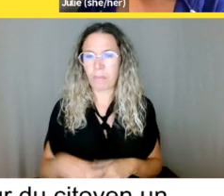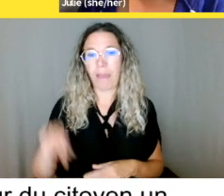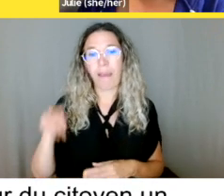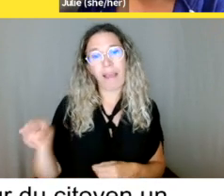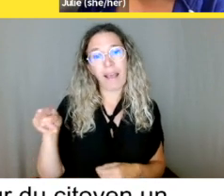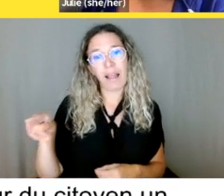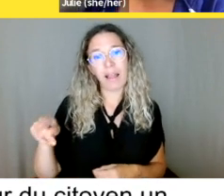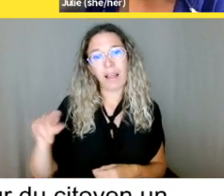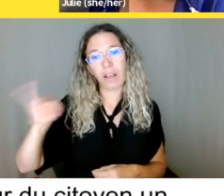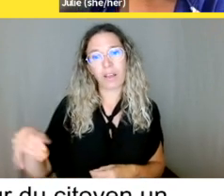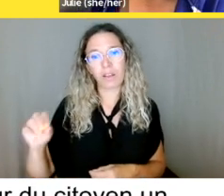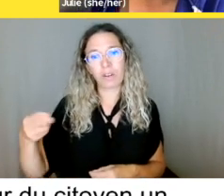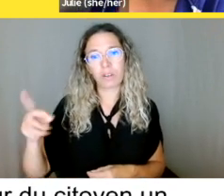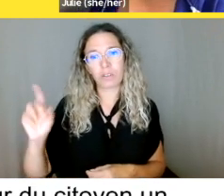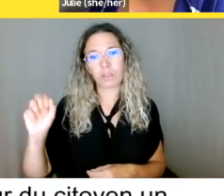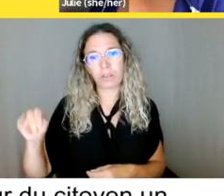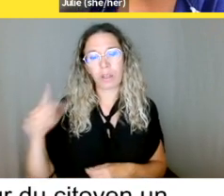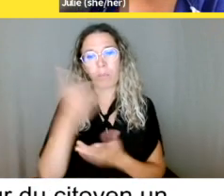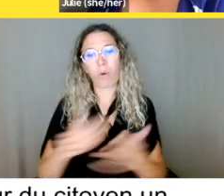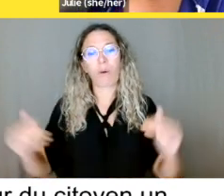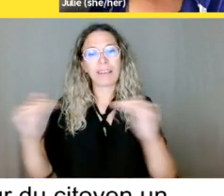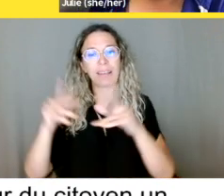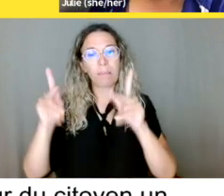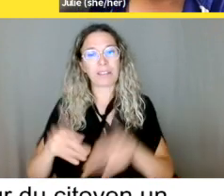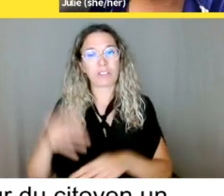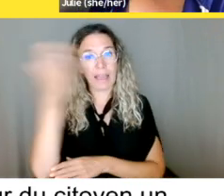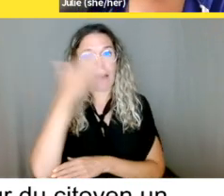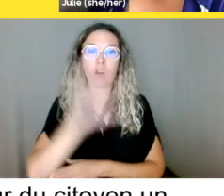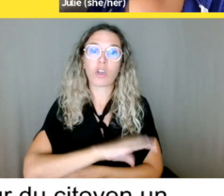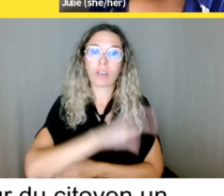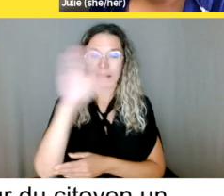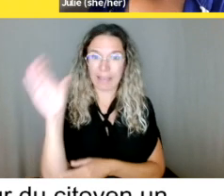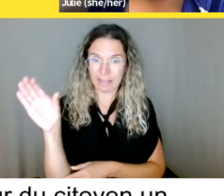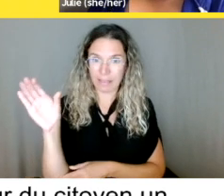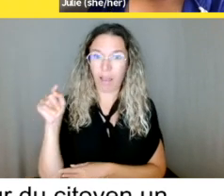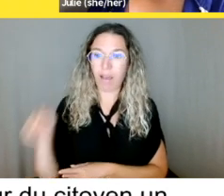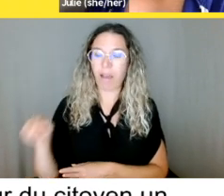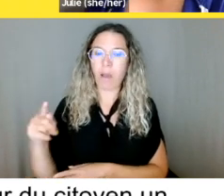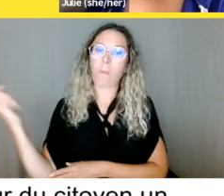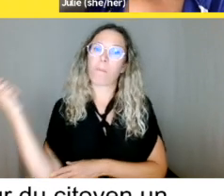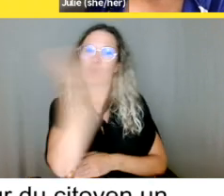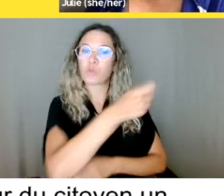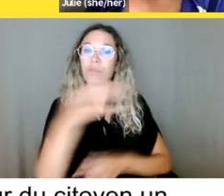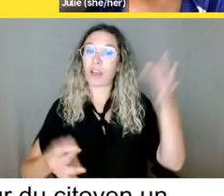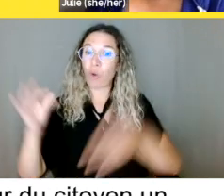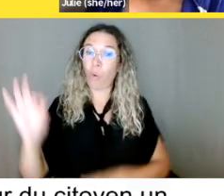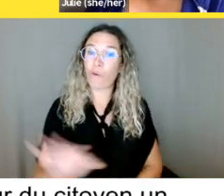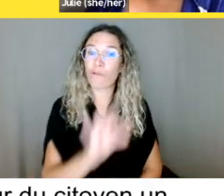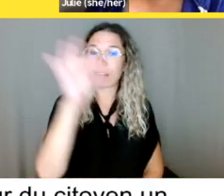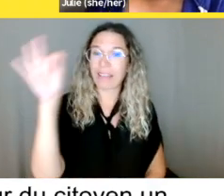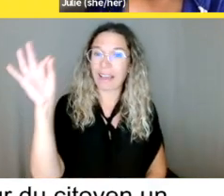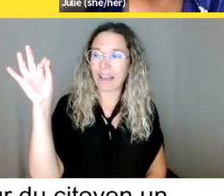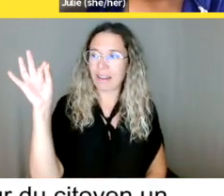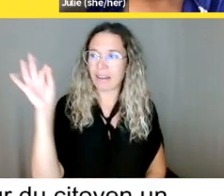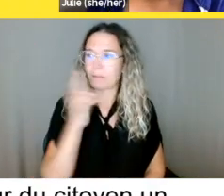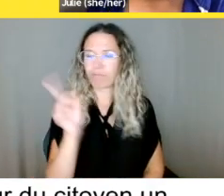poursuivi la cour fédérale, ont poursuivi le gouvernement fédéral à la cour fédérale parce que leur site web n